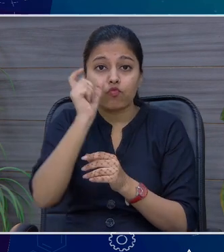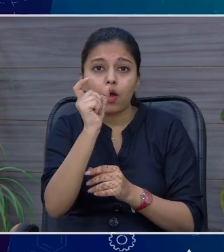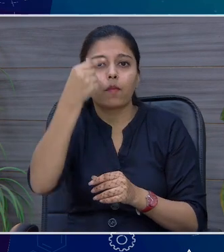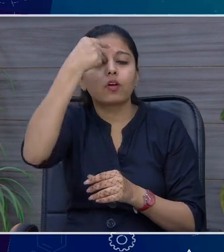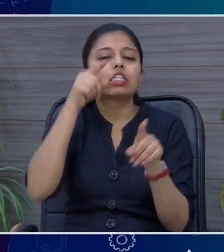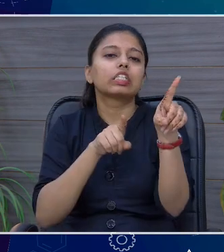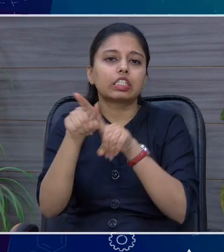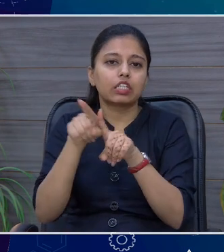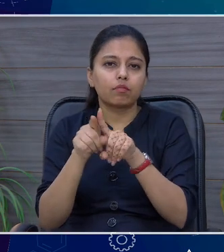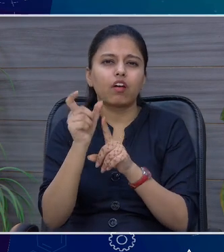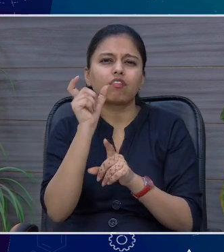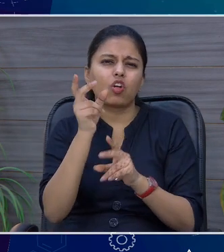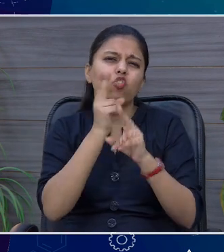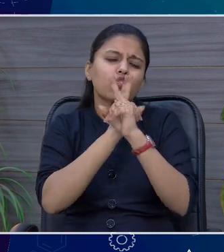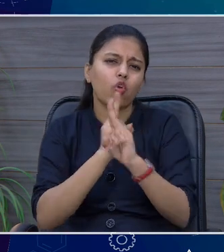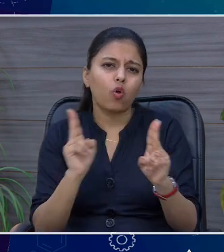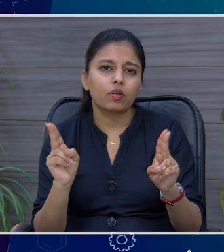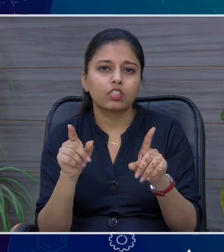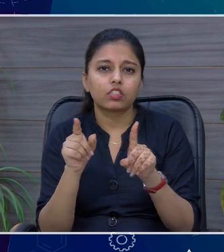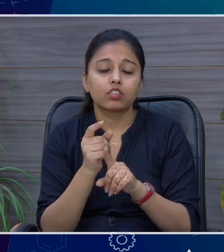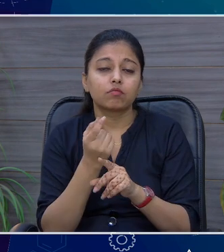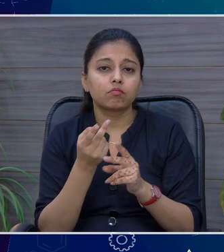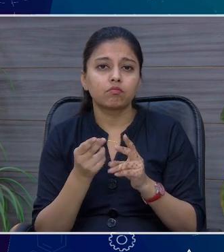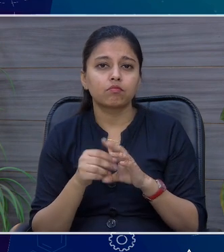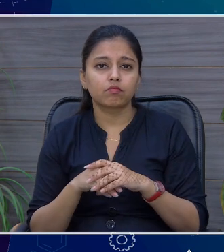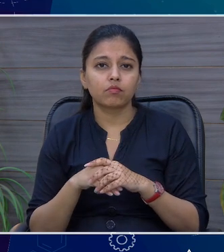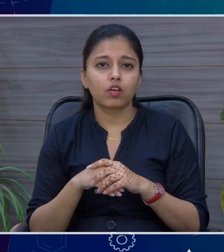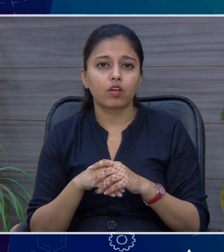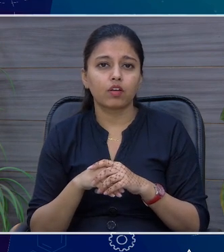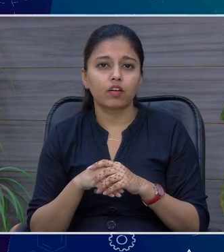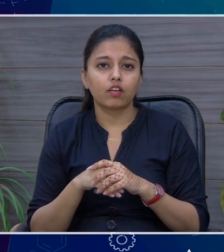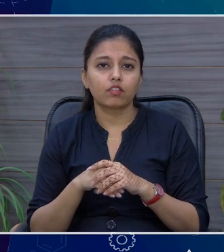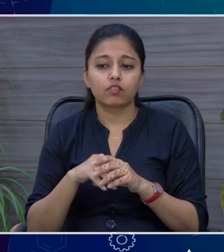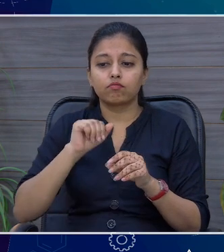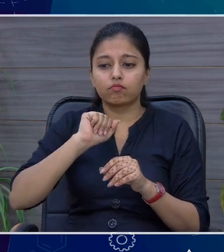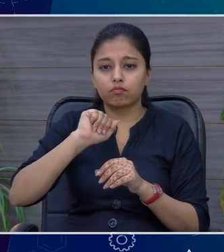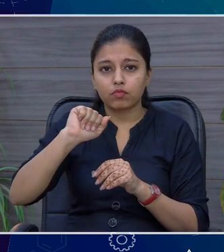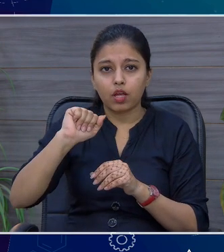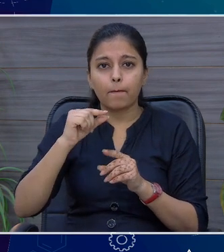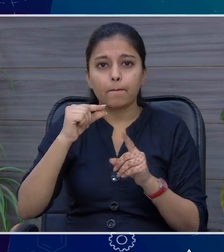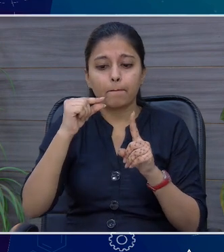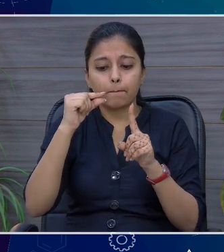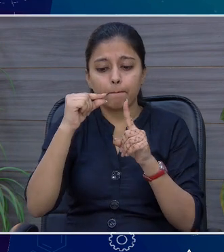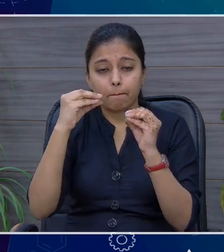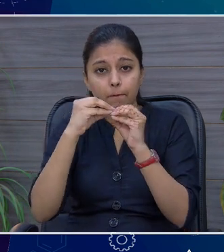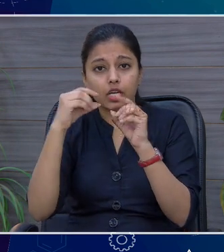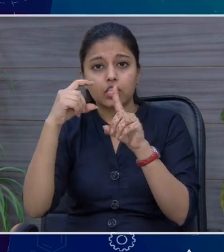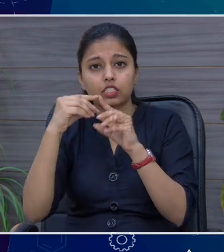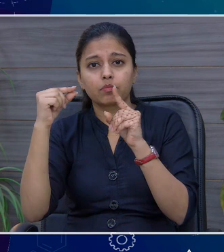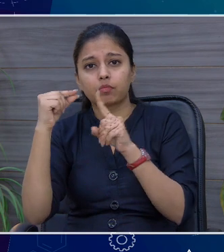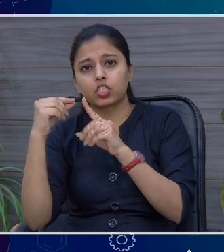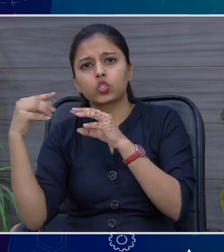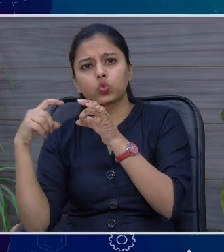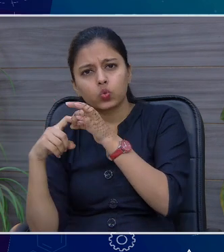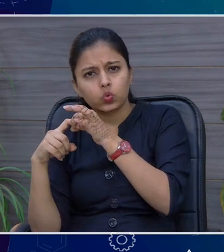for example, बहुत ही common sick understanding है sir, आपका BD, PQ, इन words को लेकर लोग बोलते हैं की confusion